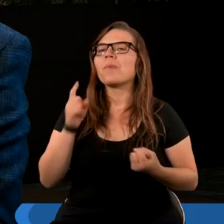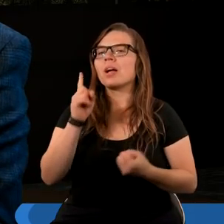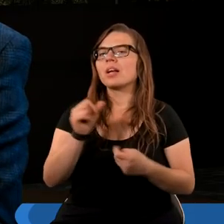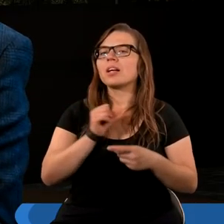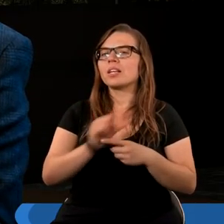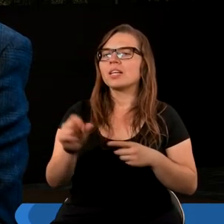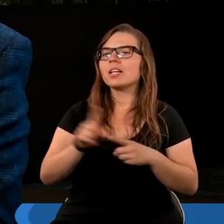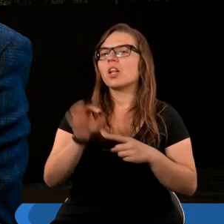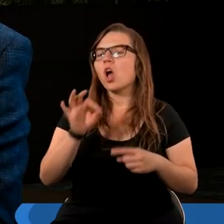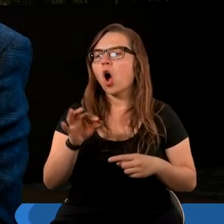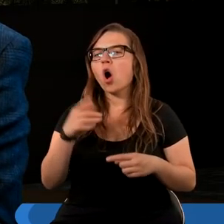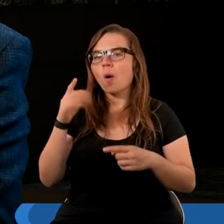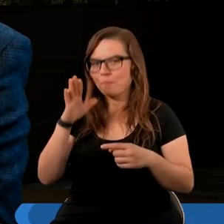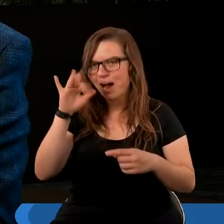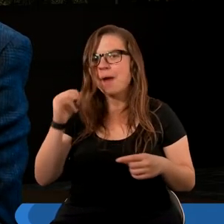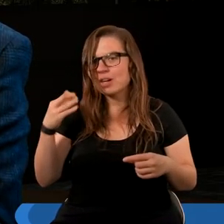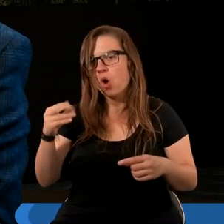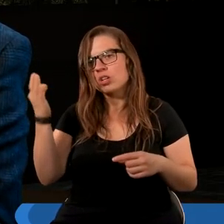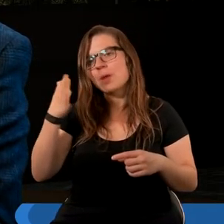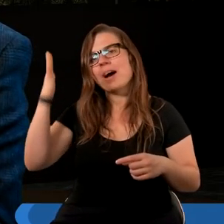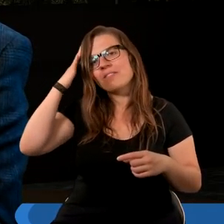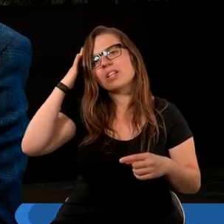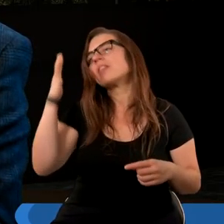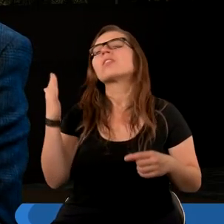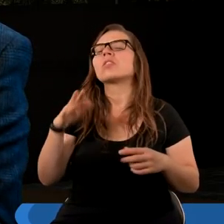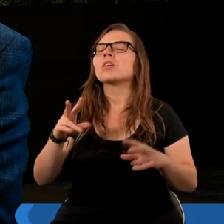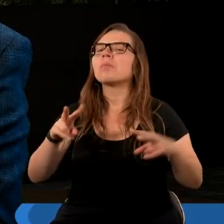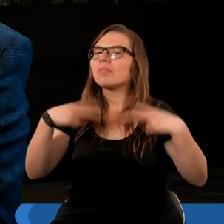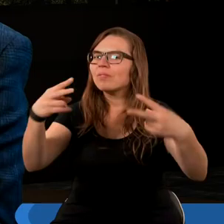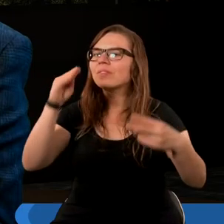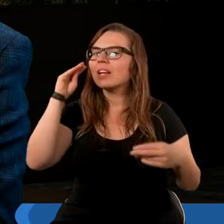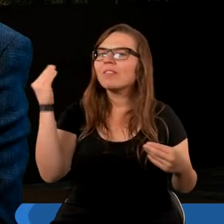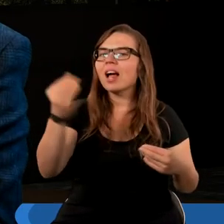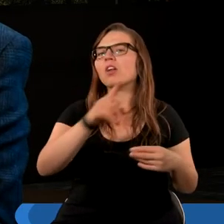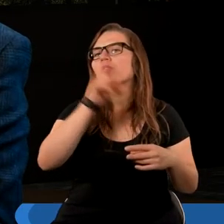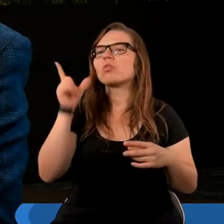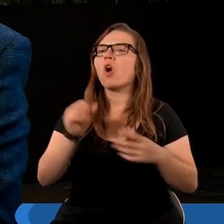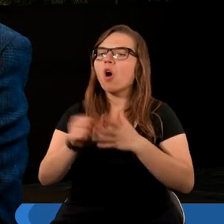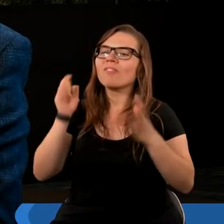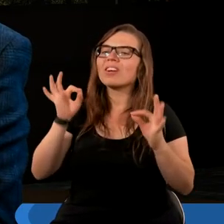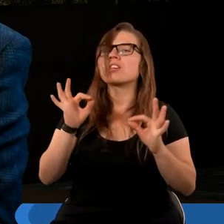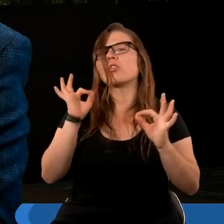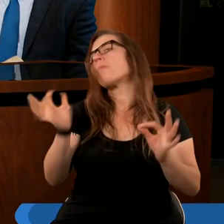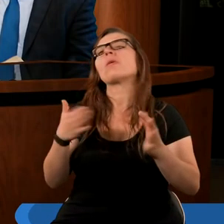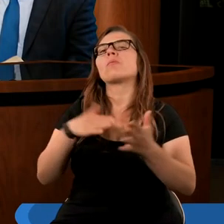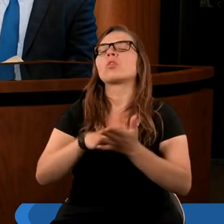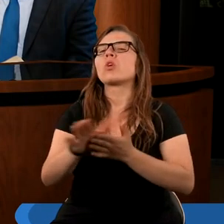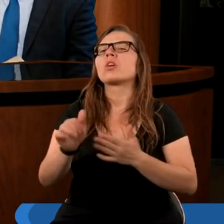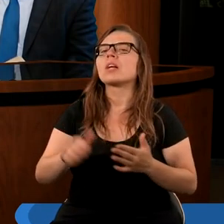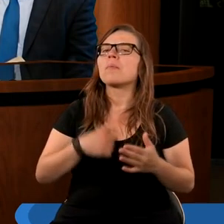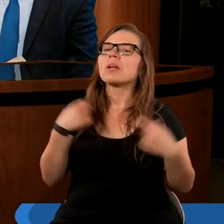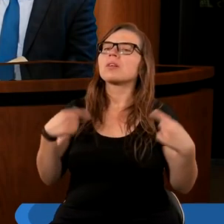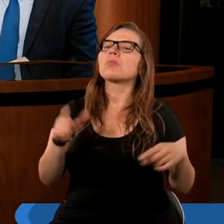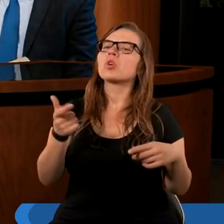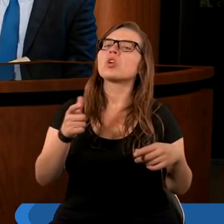Ale wiedzieć o Babilonie trzeba. Zwiastować też, ale też we właściwych proporcjach. Żeby nie